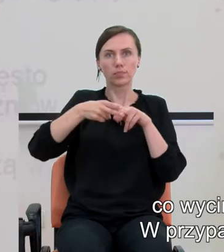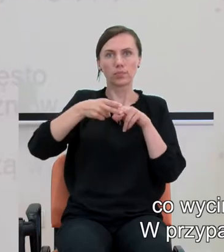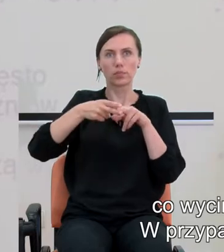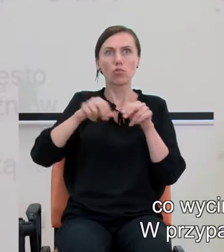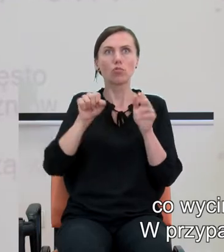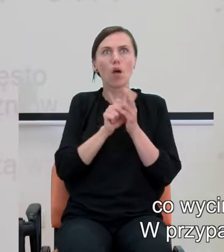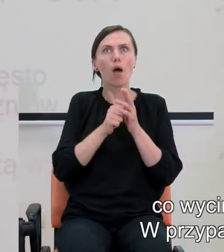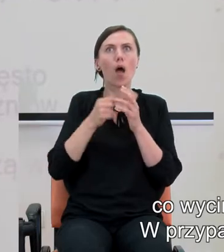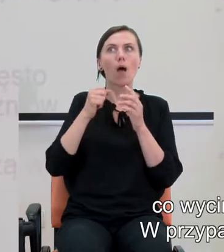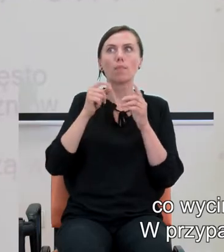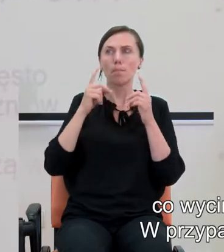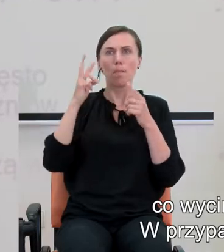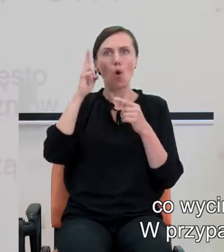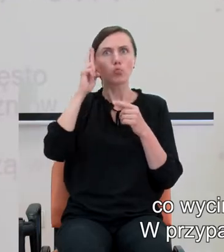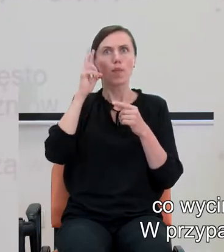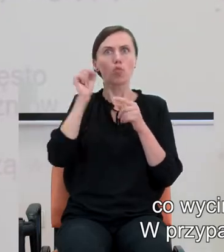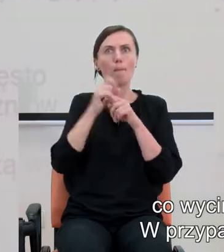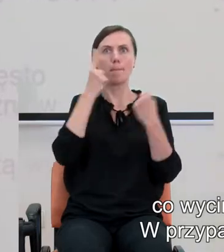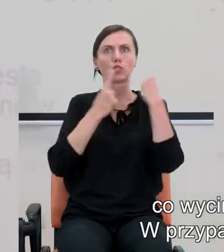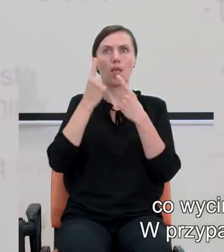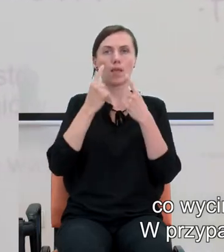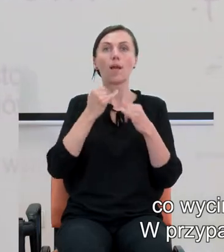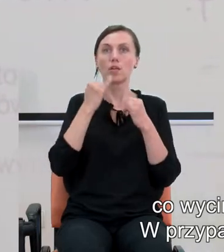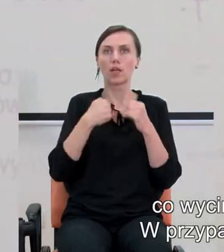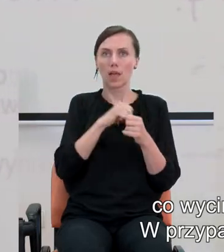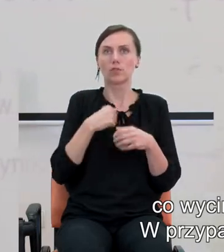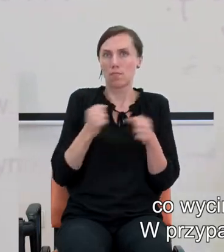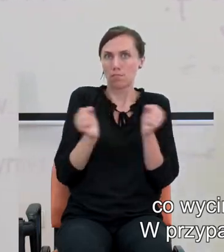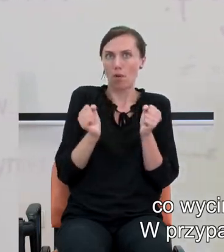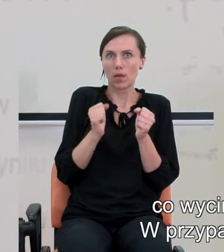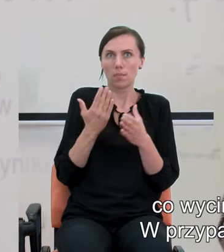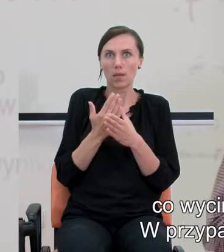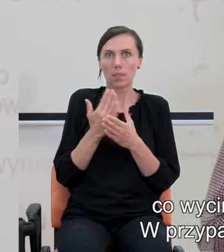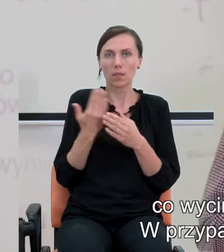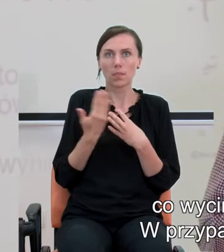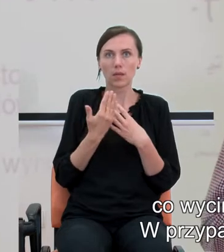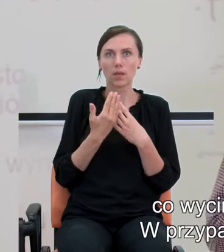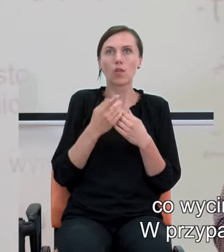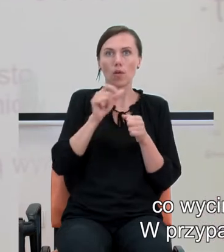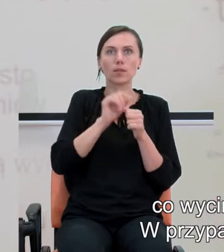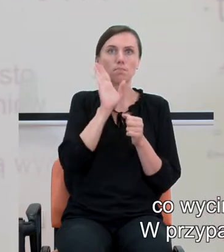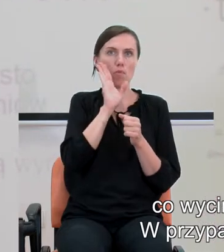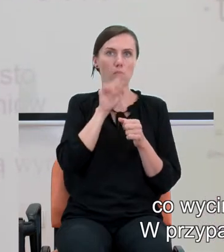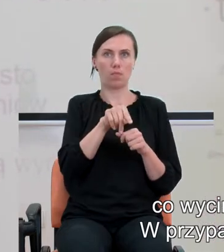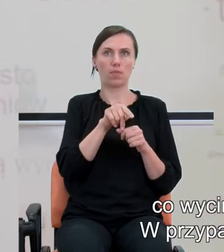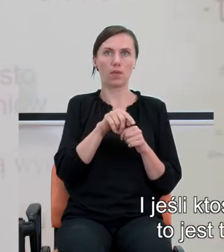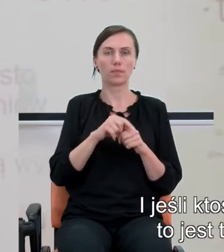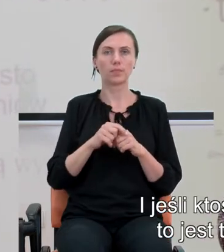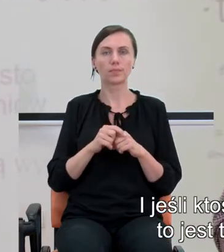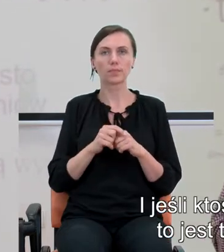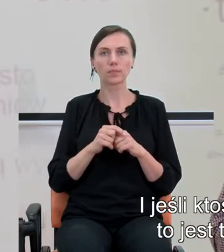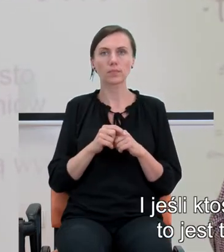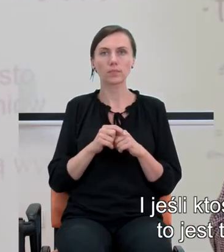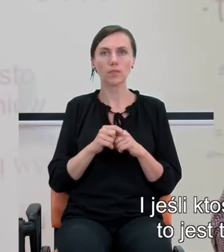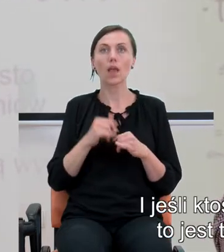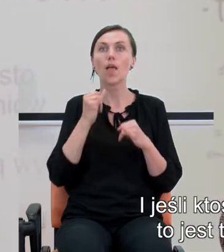racjonalnego myślenia. W przypadku lęku przed matematyką jest podobnie. I